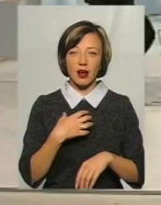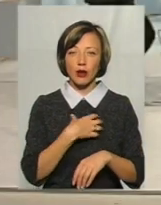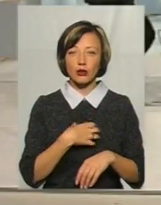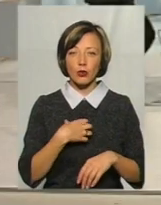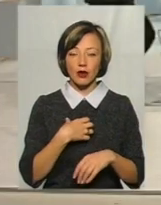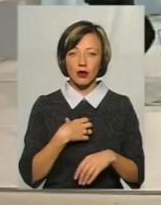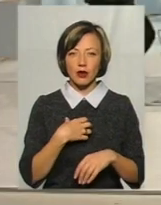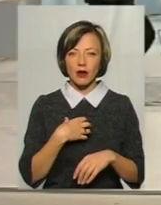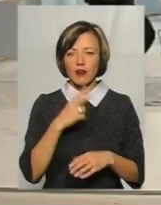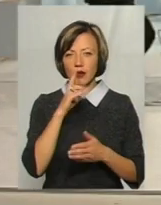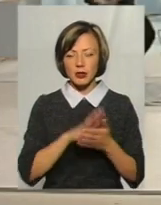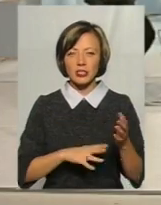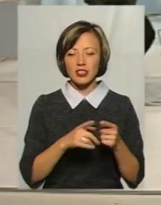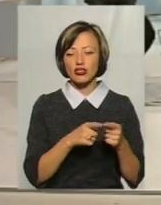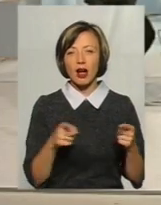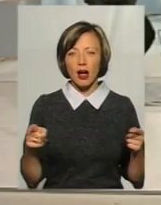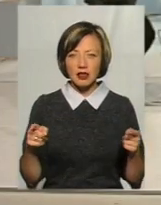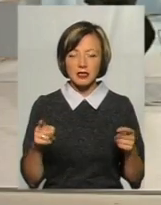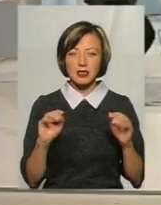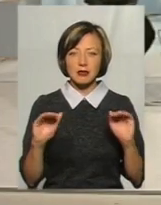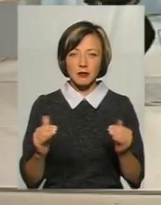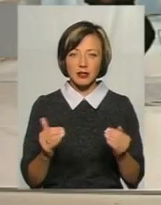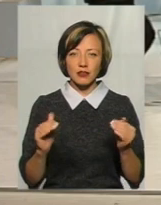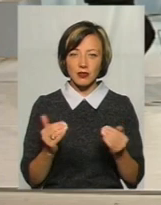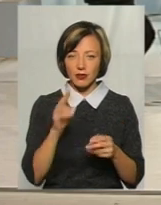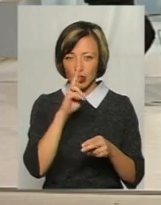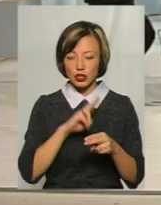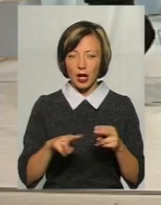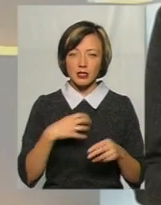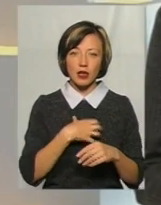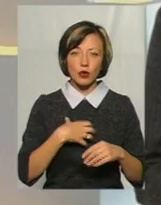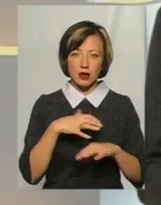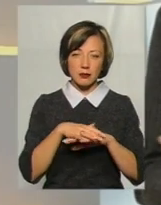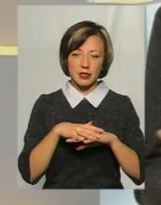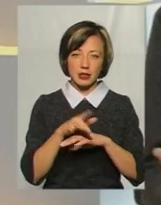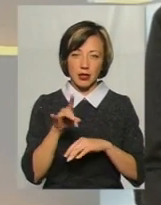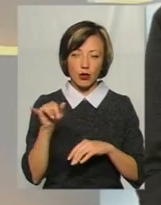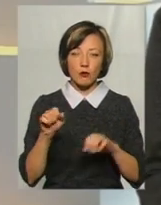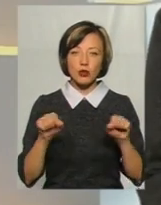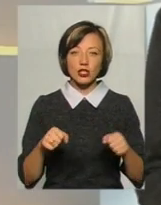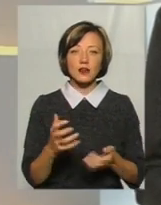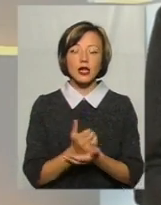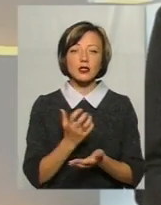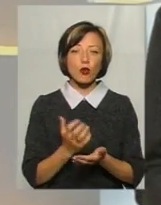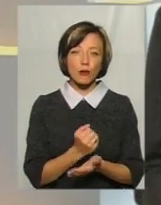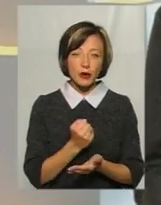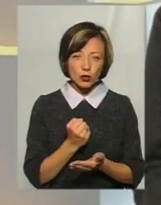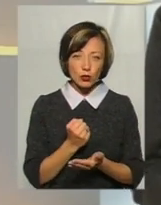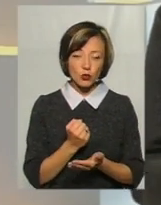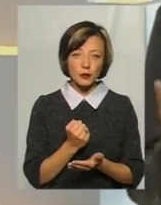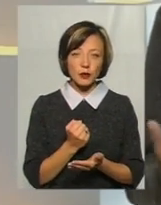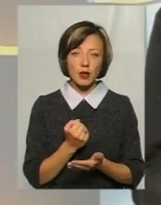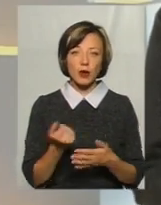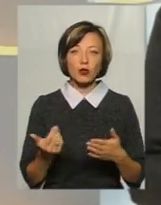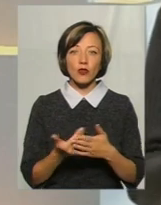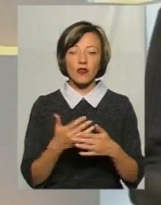якого поступово зменшується. Втрачається. Да, можливості для заробітку у